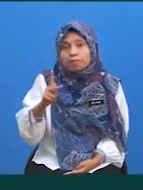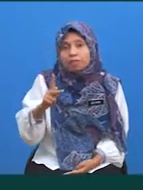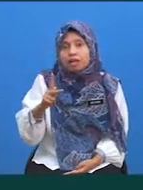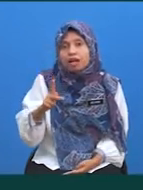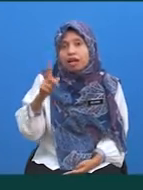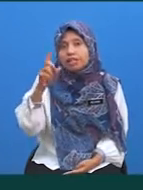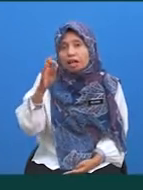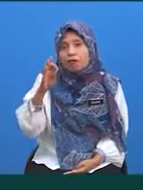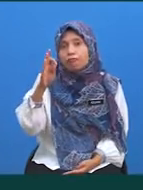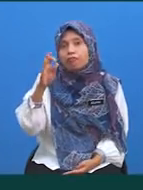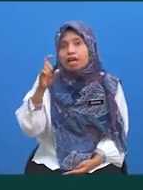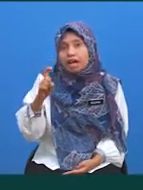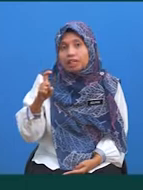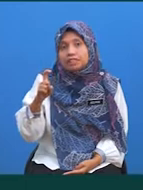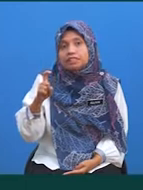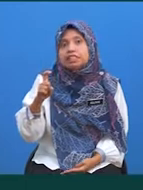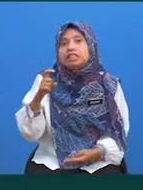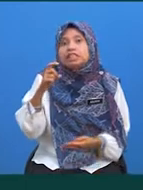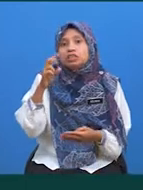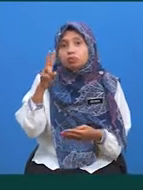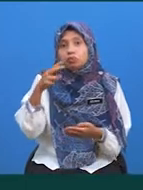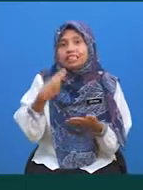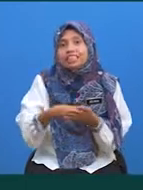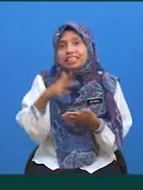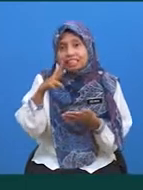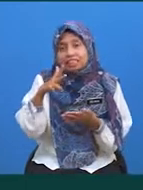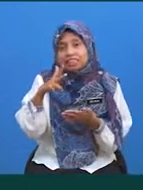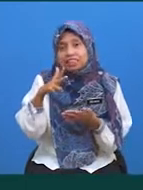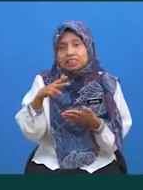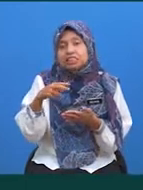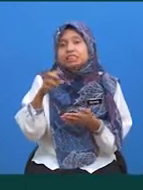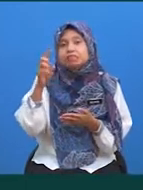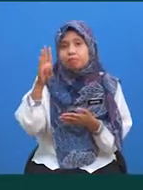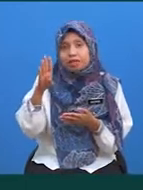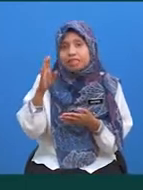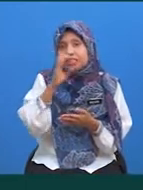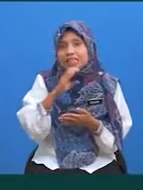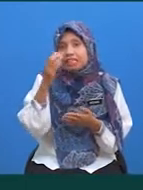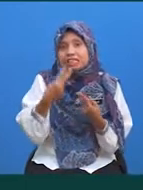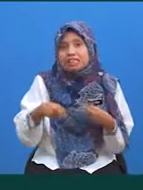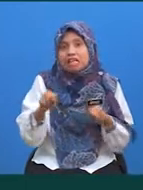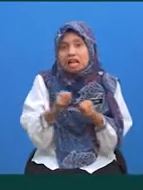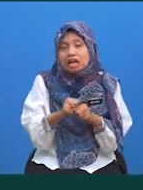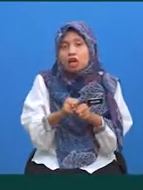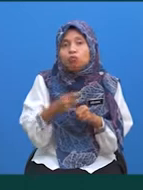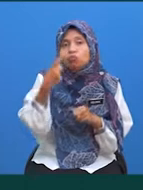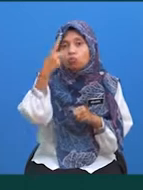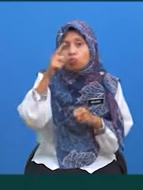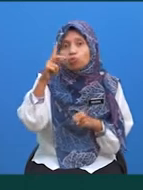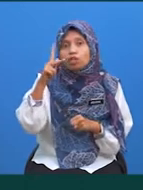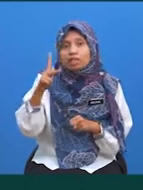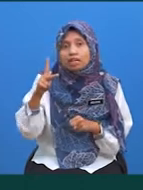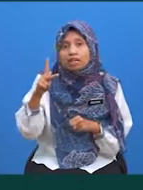FX bagi hat 2 hingga 3 ialah 4 Soalan 1D Cari nilai K